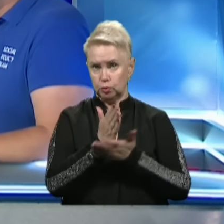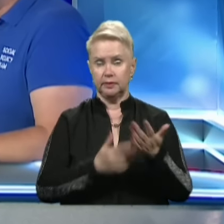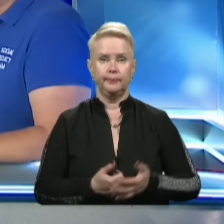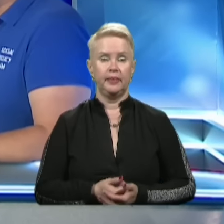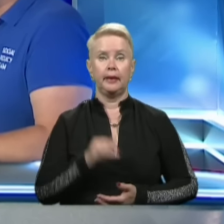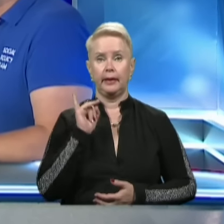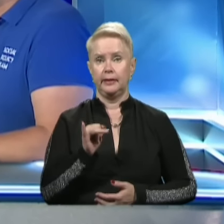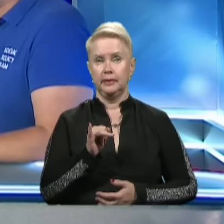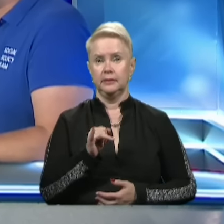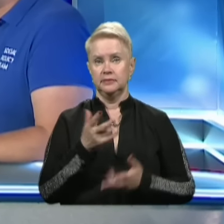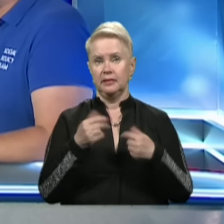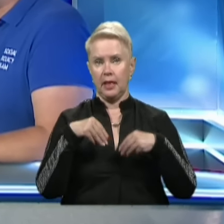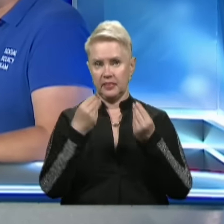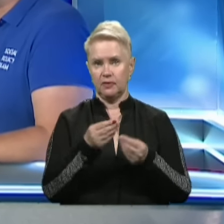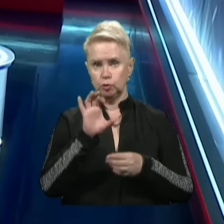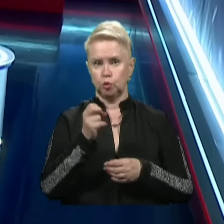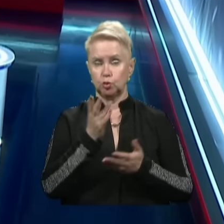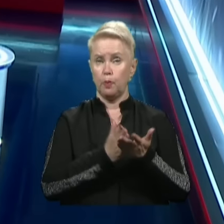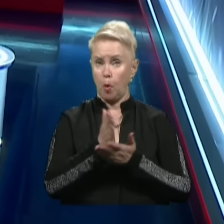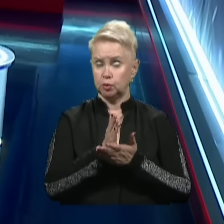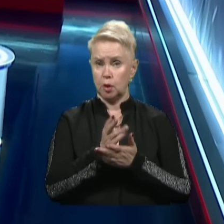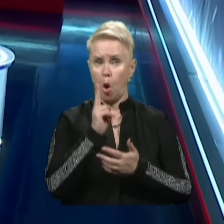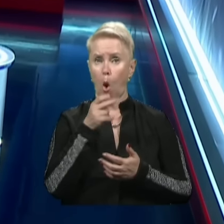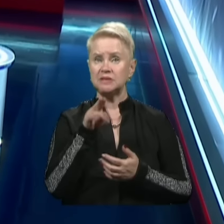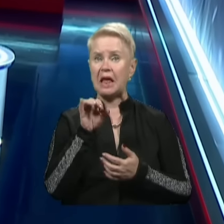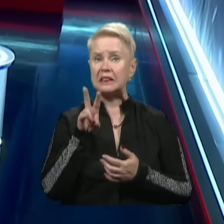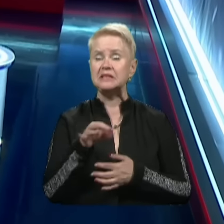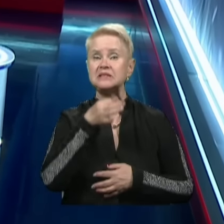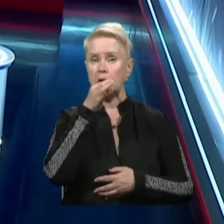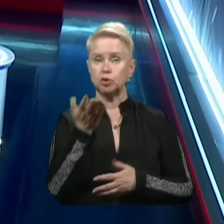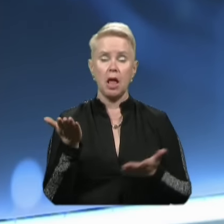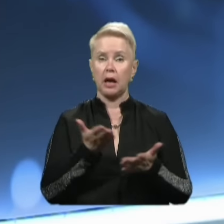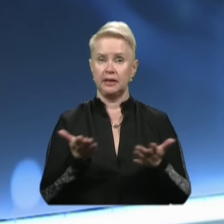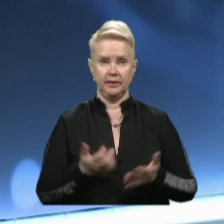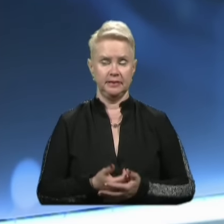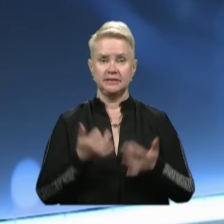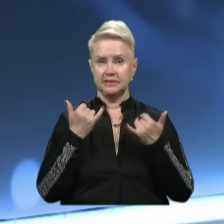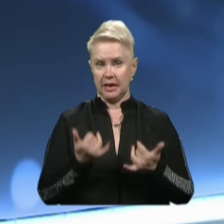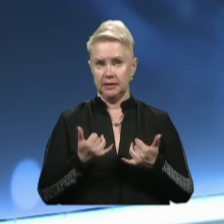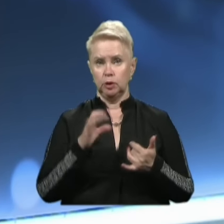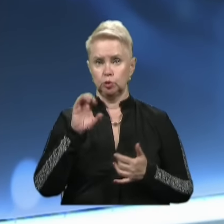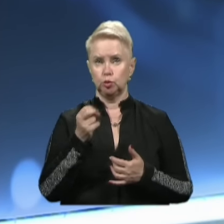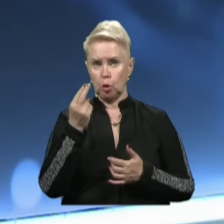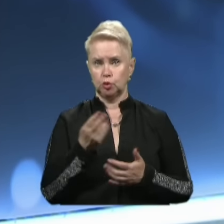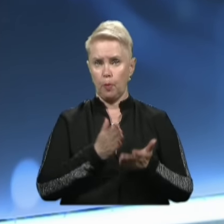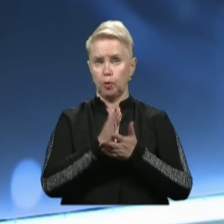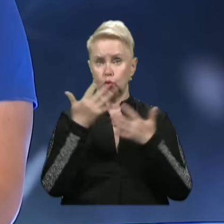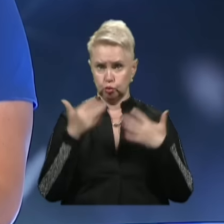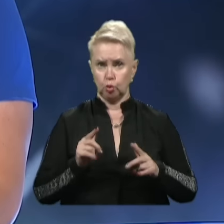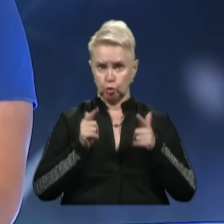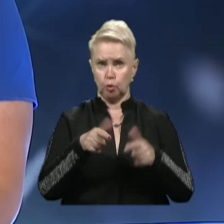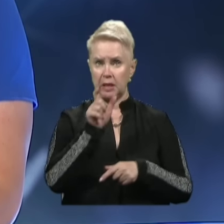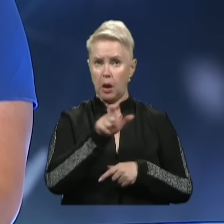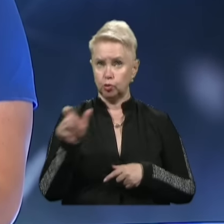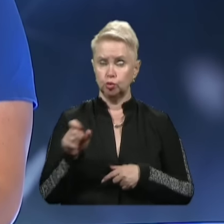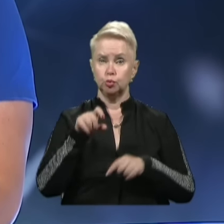процес, і, звісно, надавач соціальних послуг. Костянтин, скажіть, будь ласка, які вже з соціальних послуг доступні